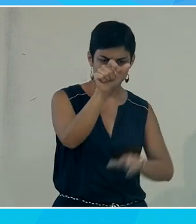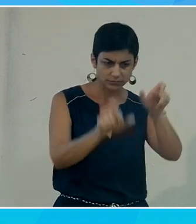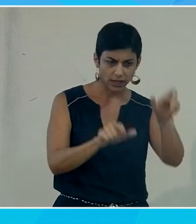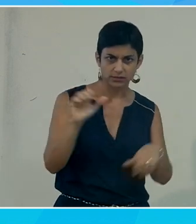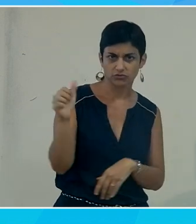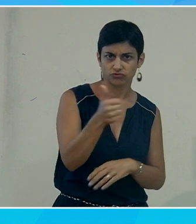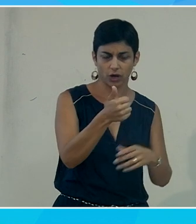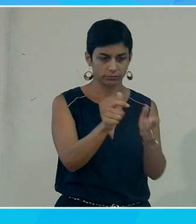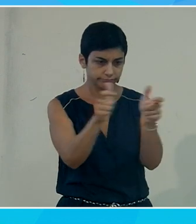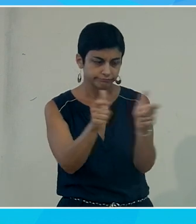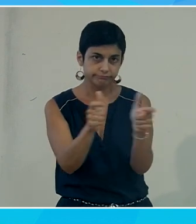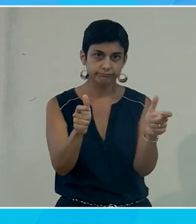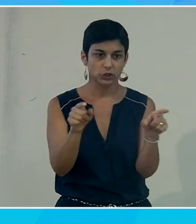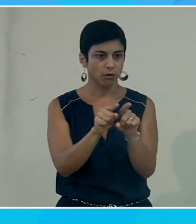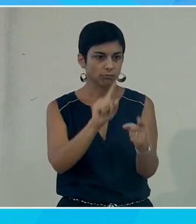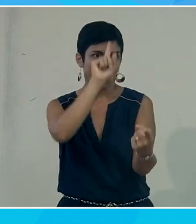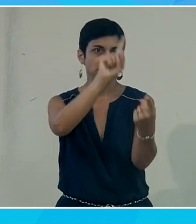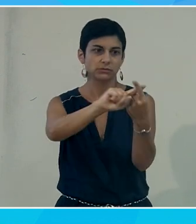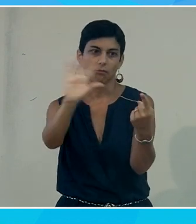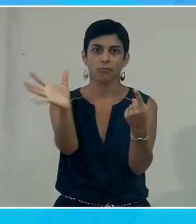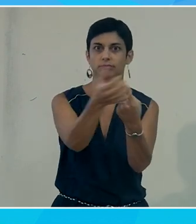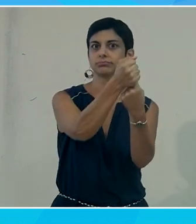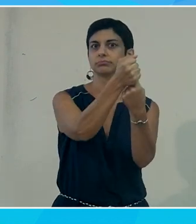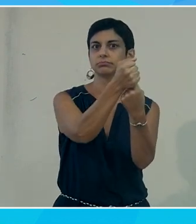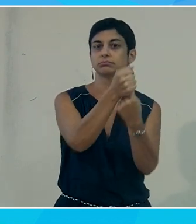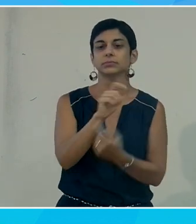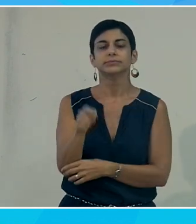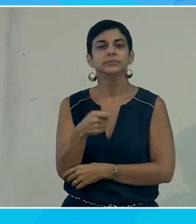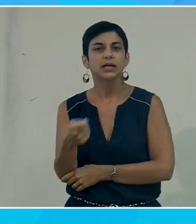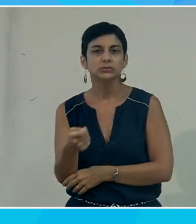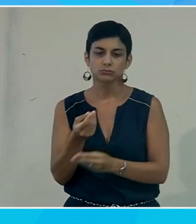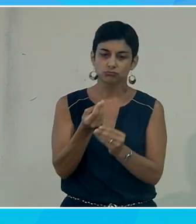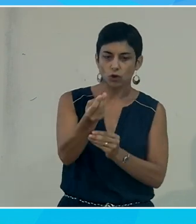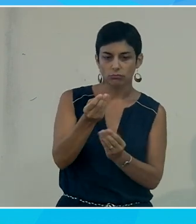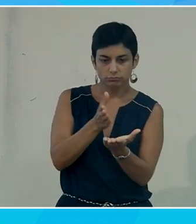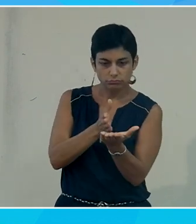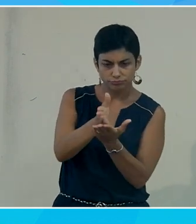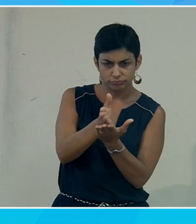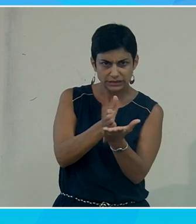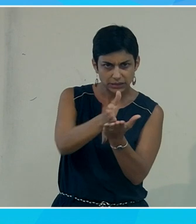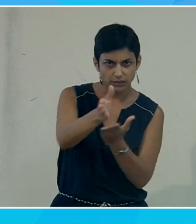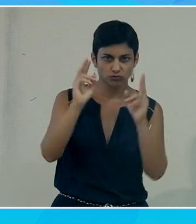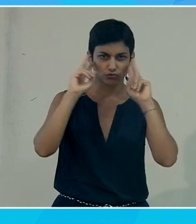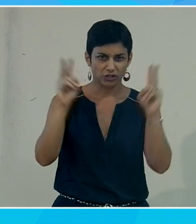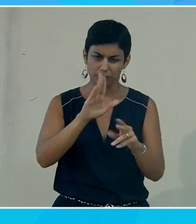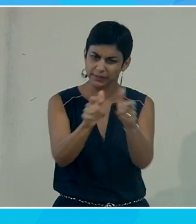moyens de réaliser ses ambitions. Alors, c'est comme d'habitude, c'est des phrases qui donnent un peu une direction générale de l'entreprise.